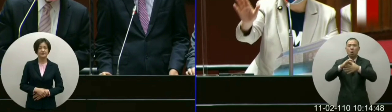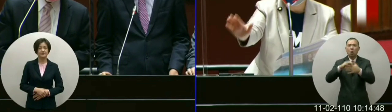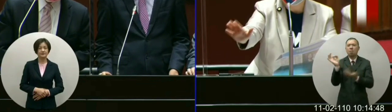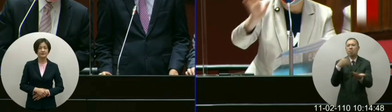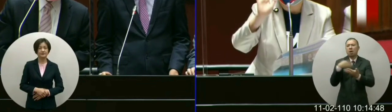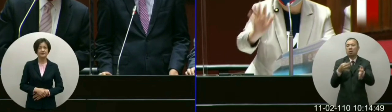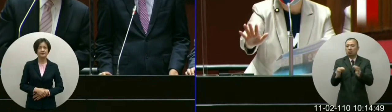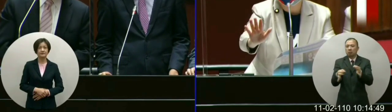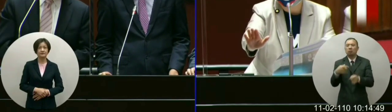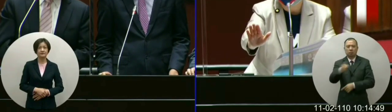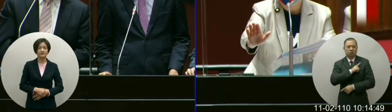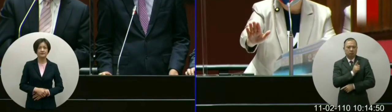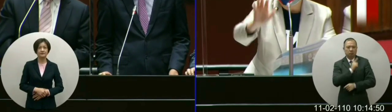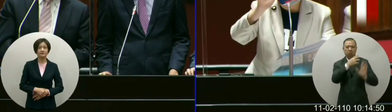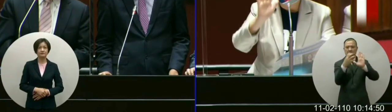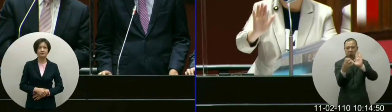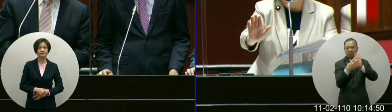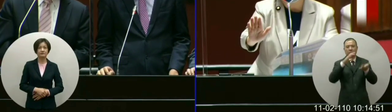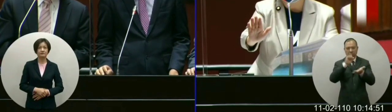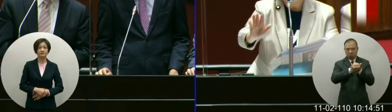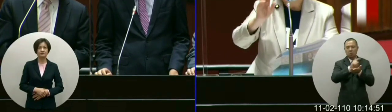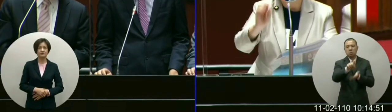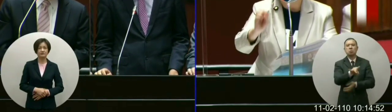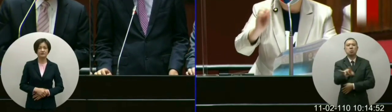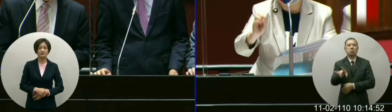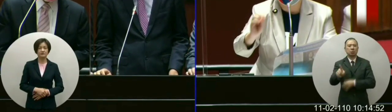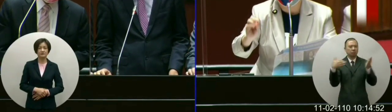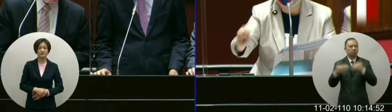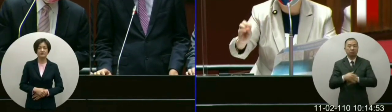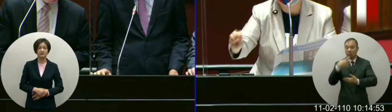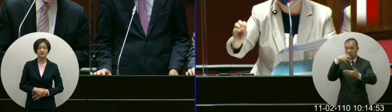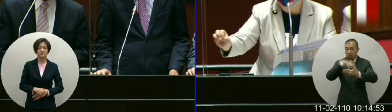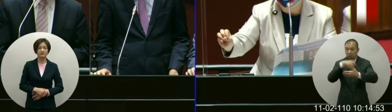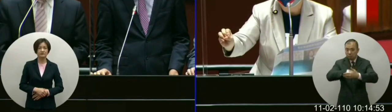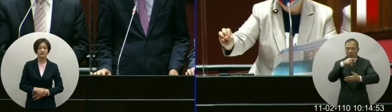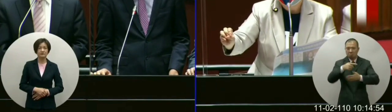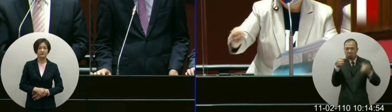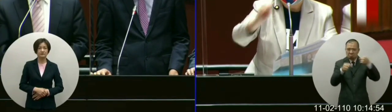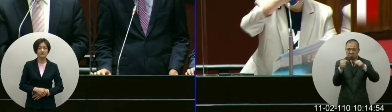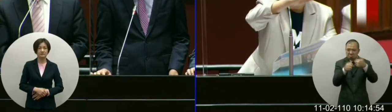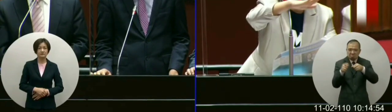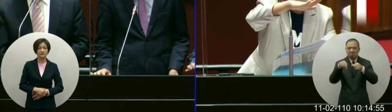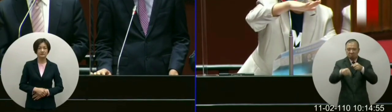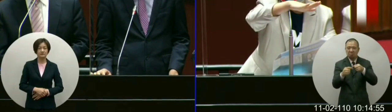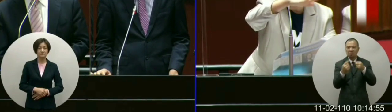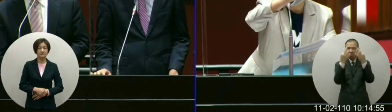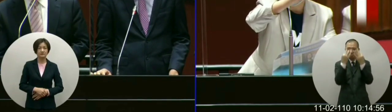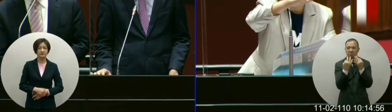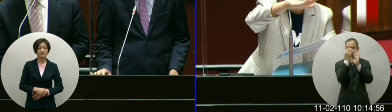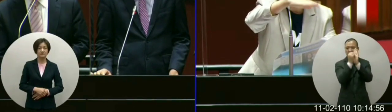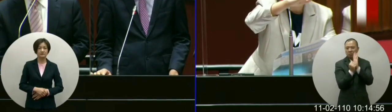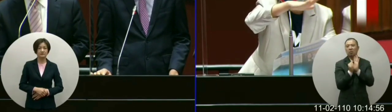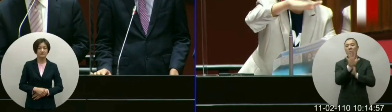非常清楚的标示非常清楚的标示他的内容物是什么没有